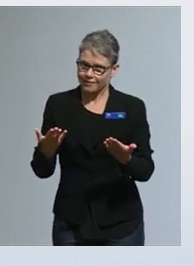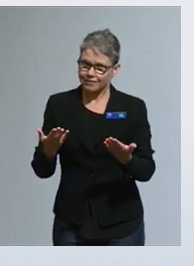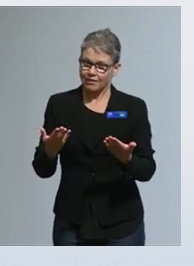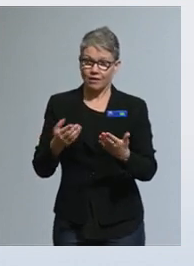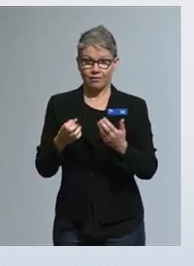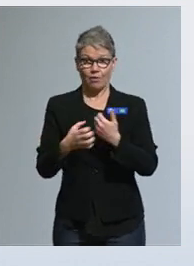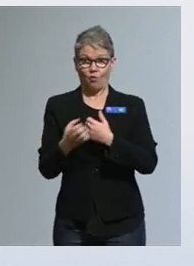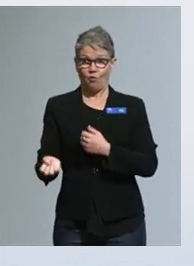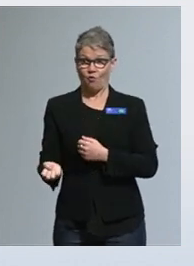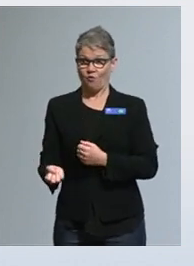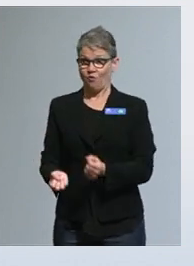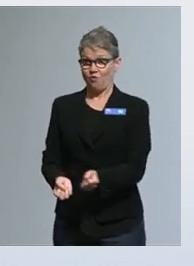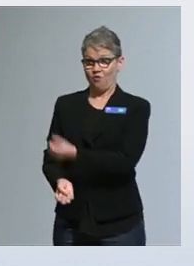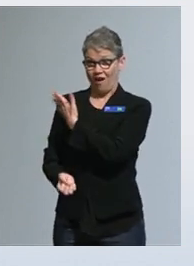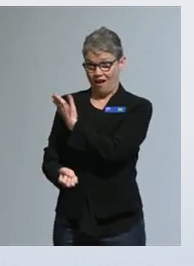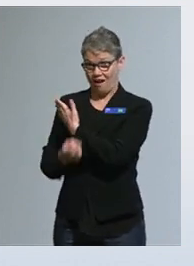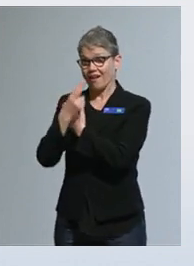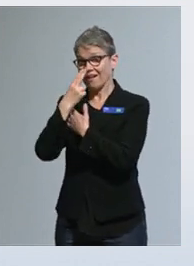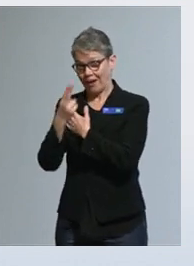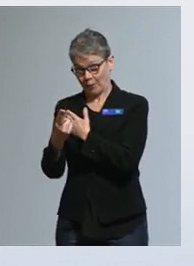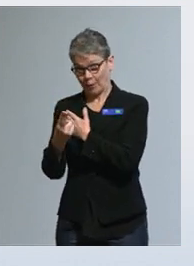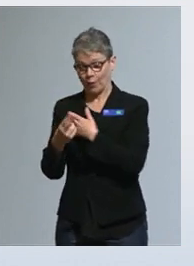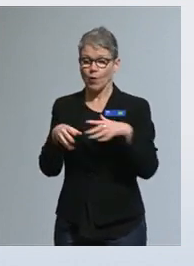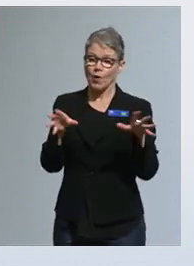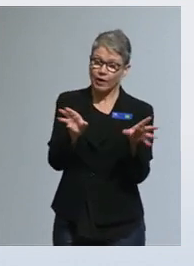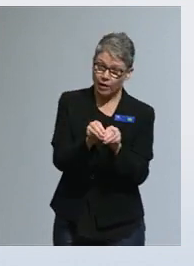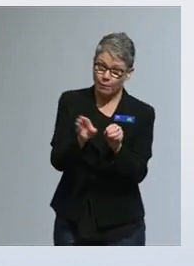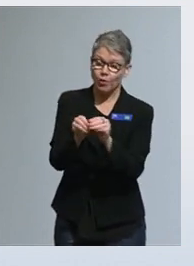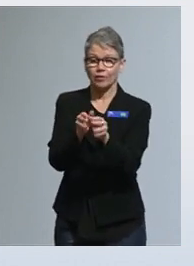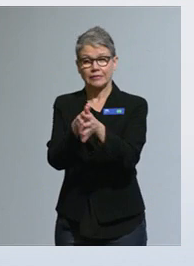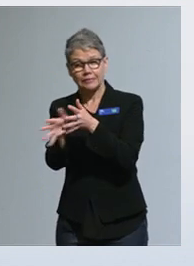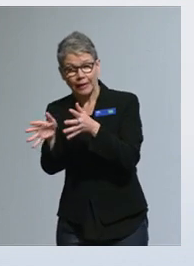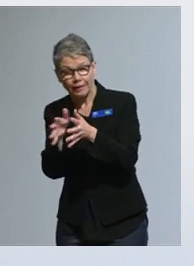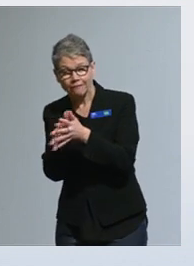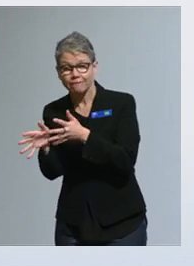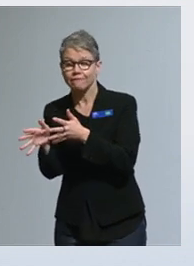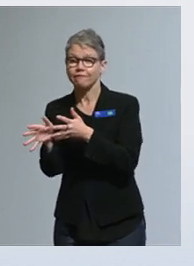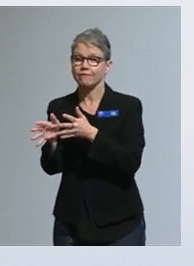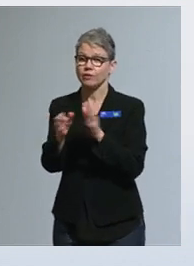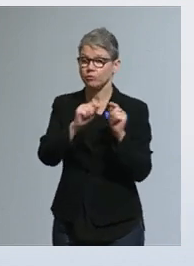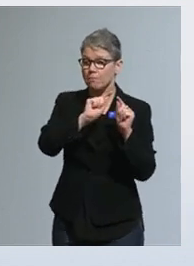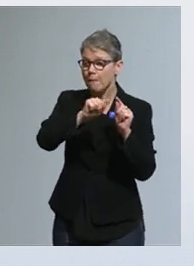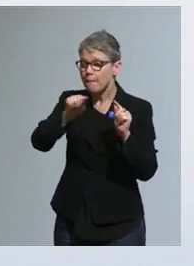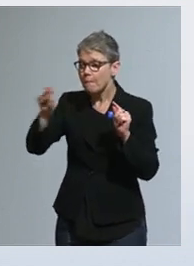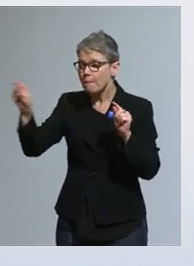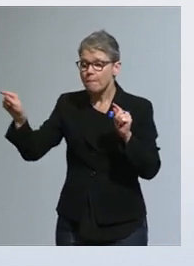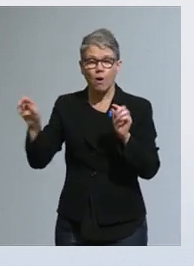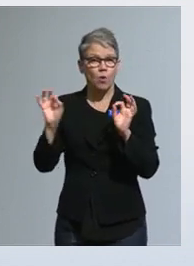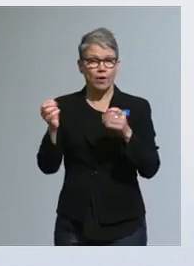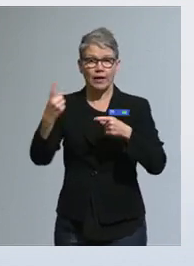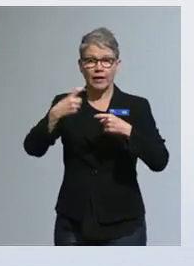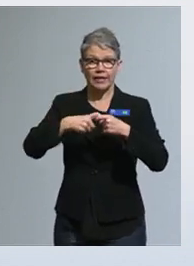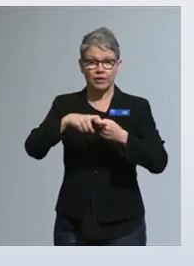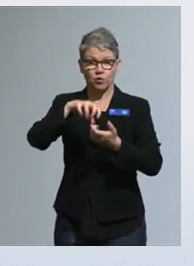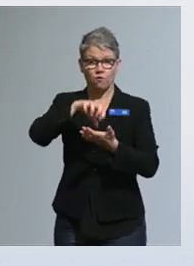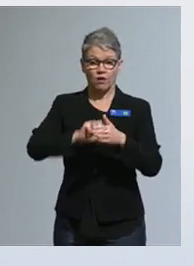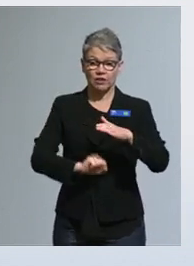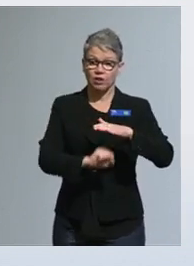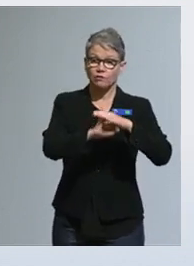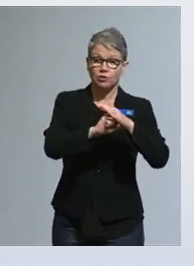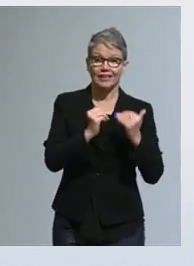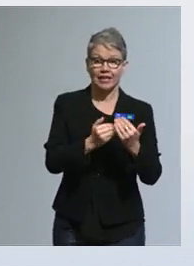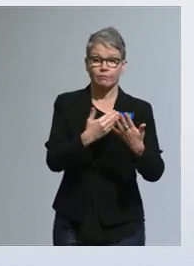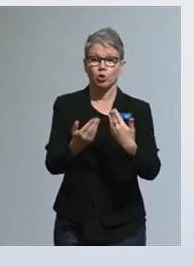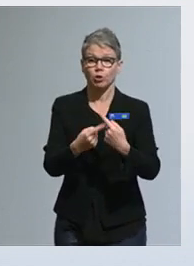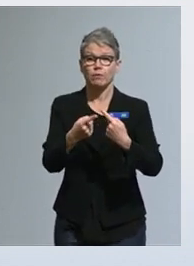kuvassa on kuvattu raportteja ja selvityksiä, joissa valtioavustustoiminnan kehittämistoimia on suositeltu.